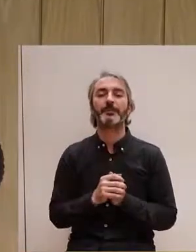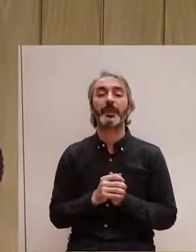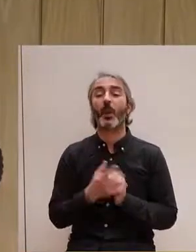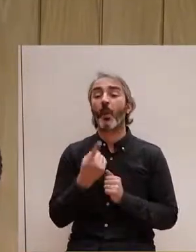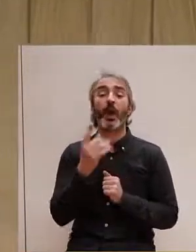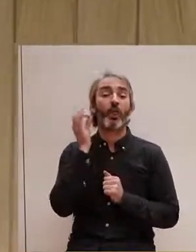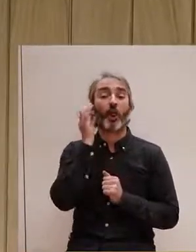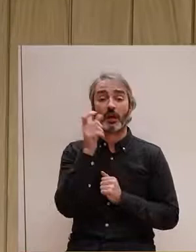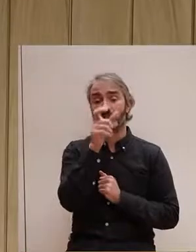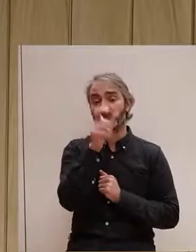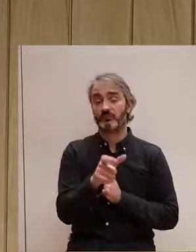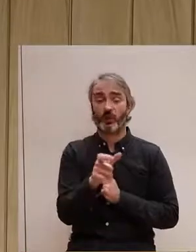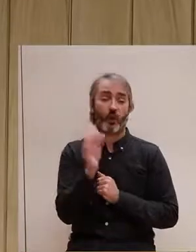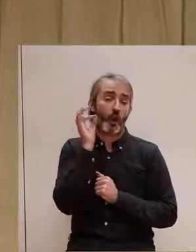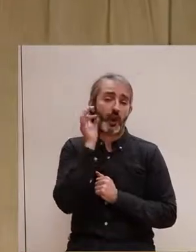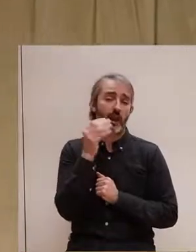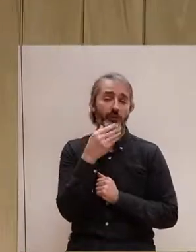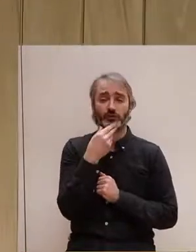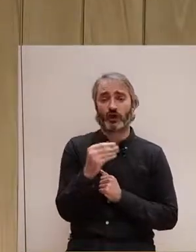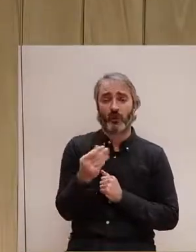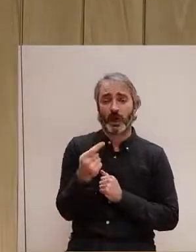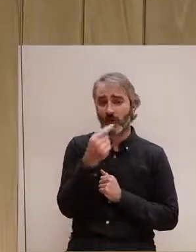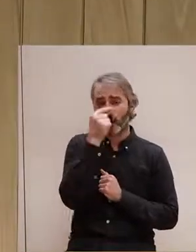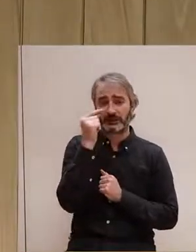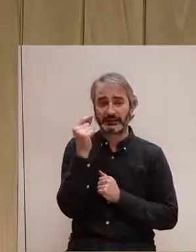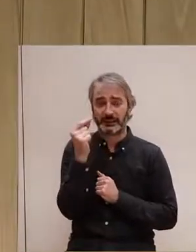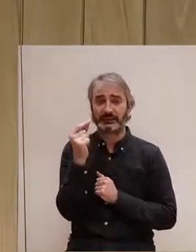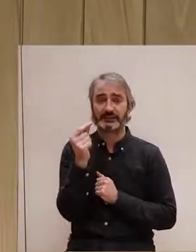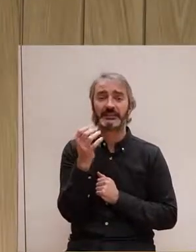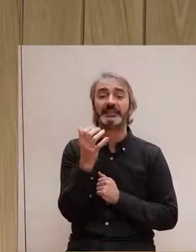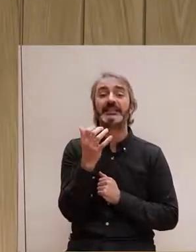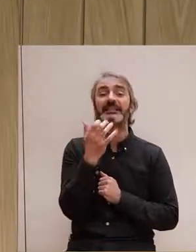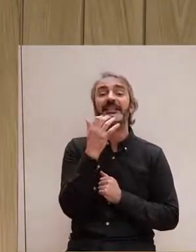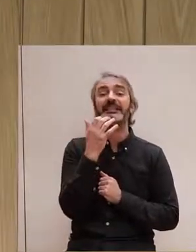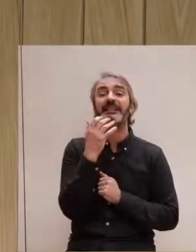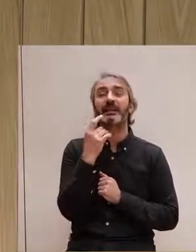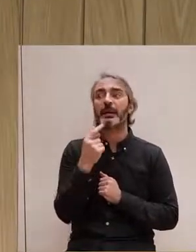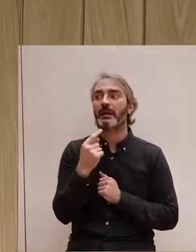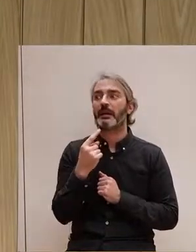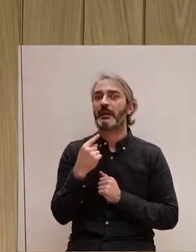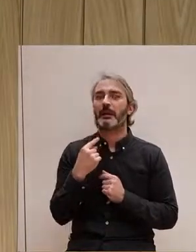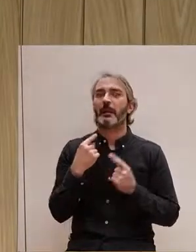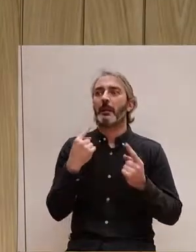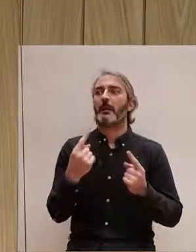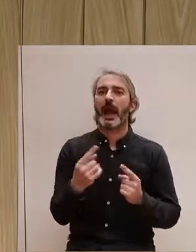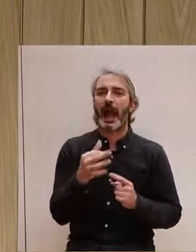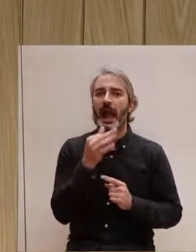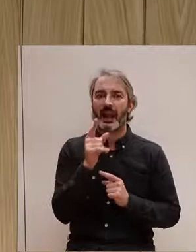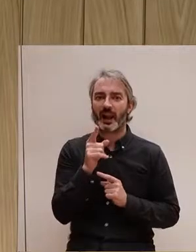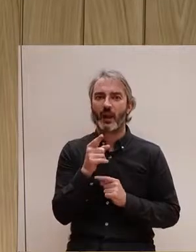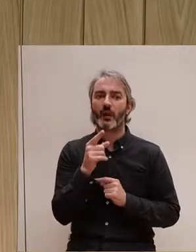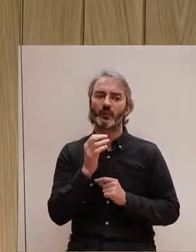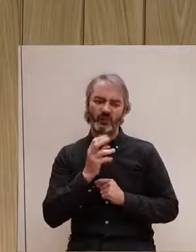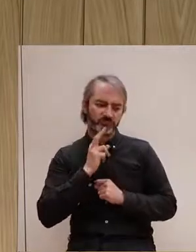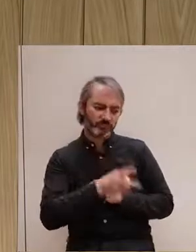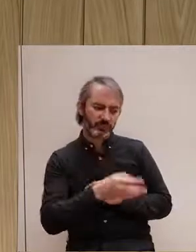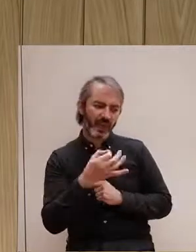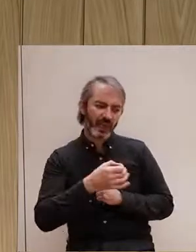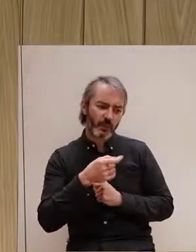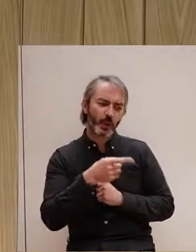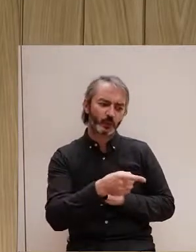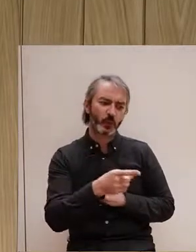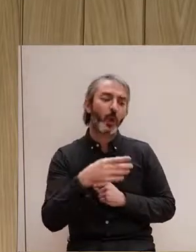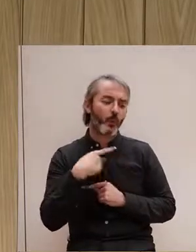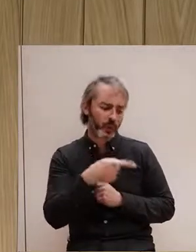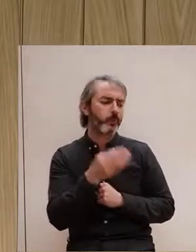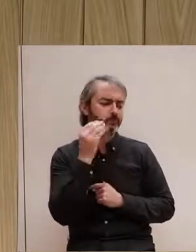dona, noia adolescent, o a una noia que encara no ha tingut les seves primeres experiències sexuals, li estàs dient que té l'opció de